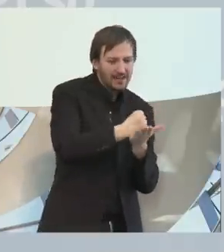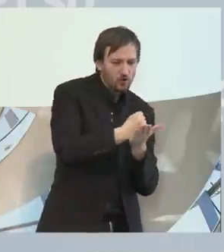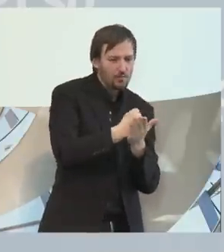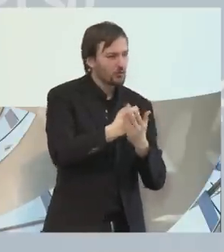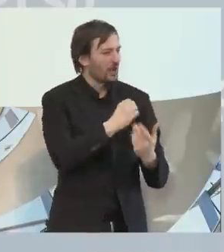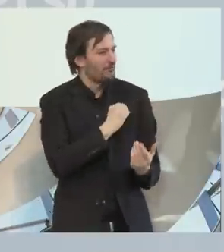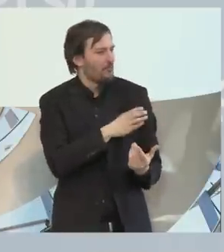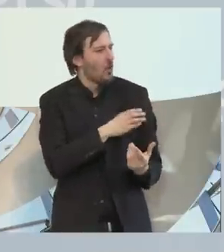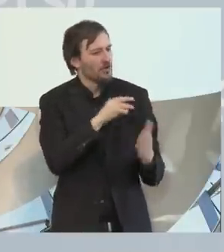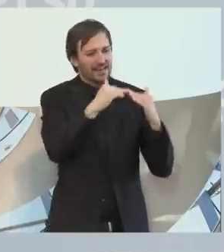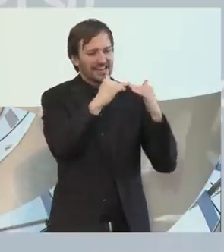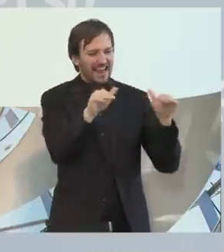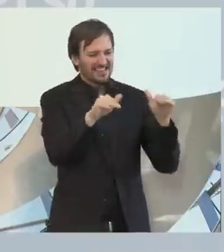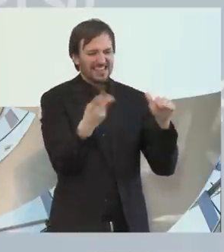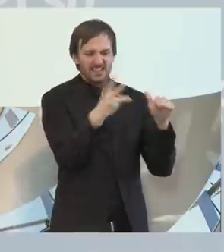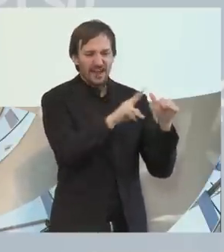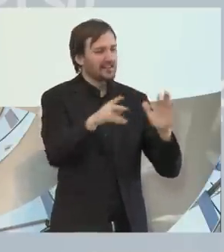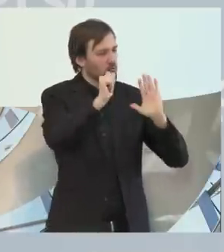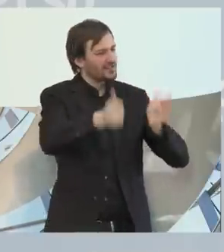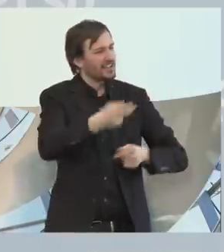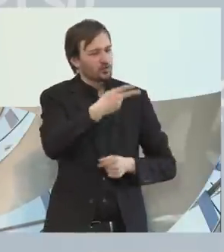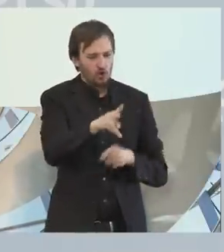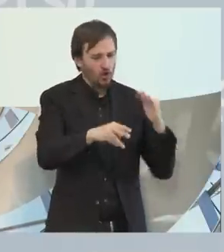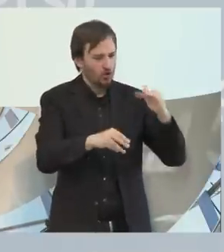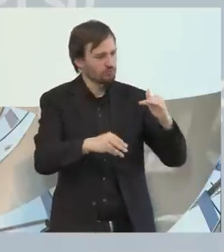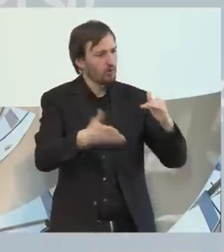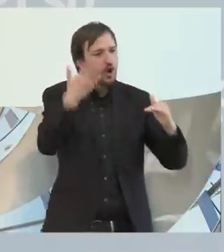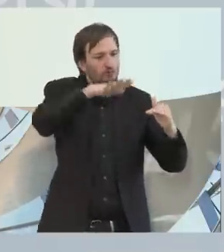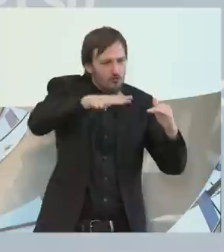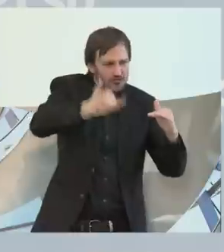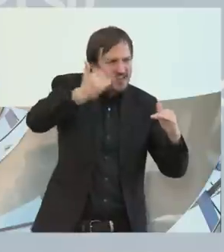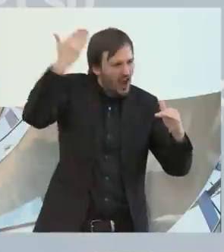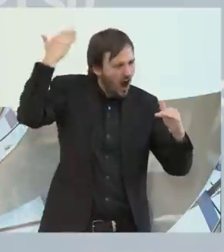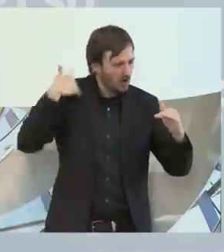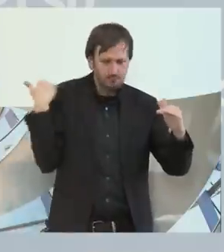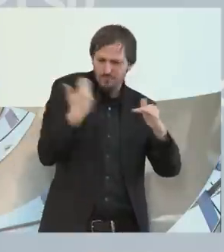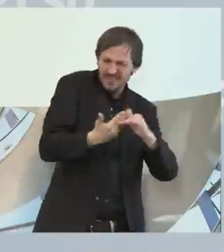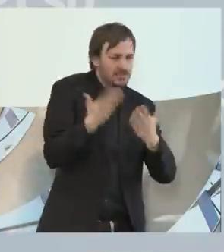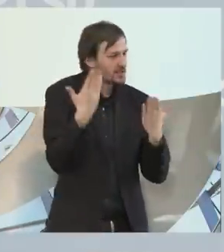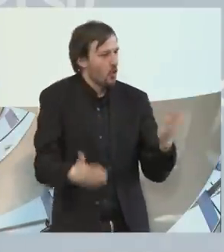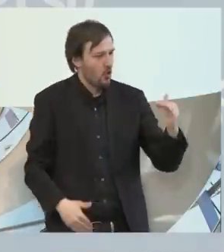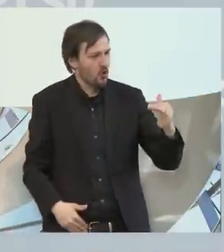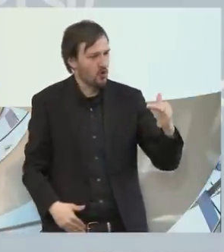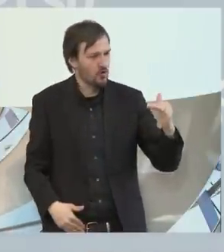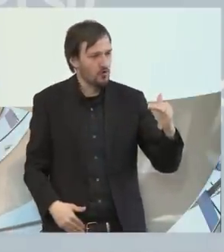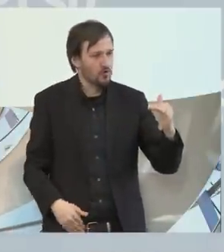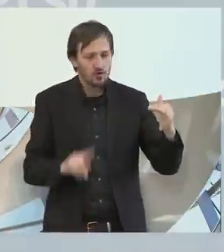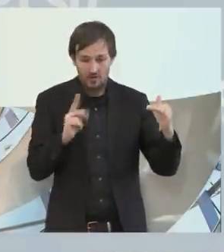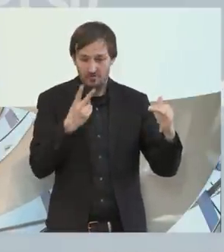2600 Euro liegt und das seit 15 Jahren, wenn selbst bei einer Ehe,